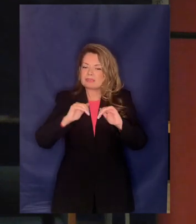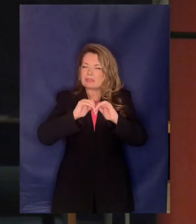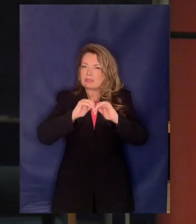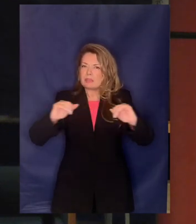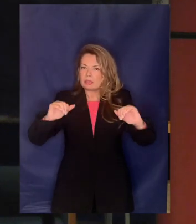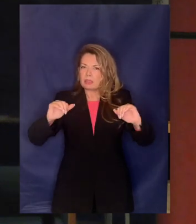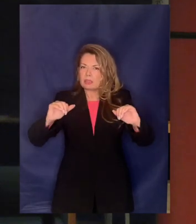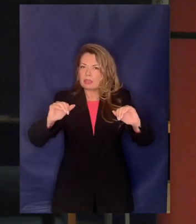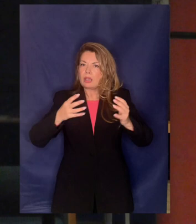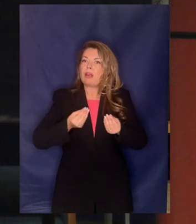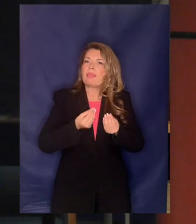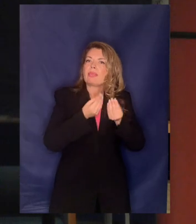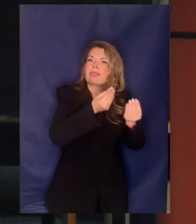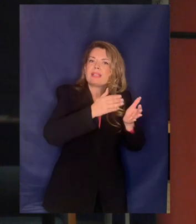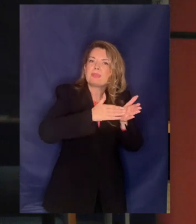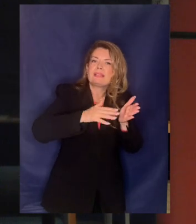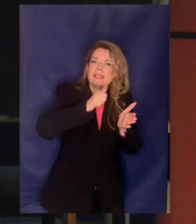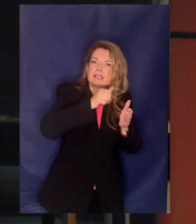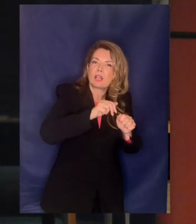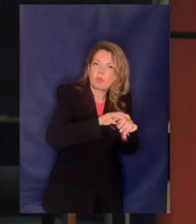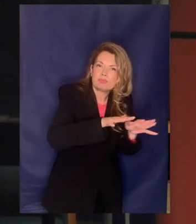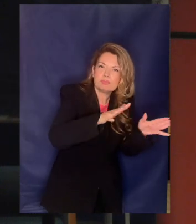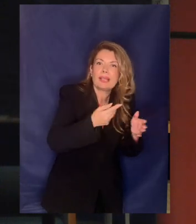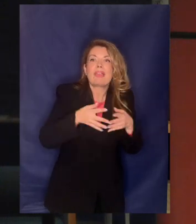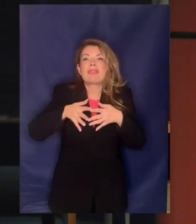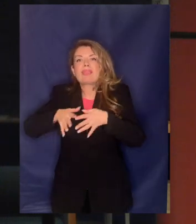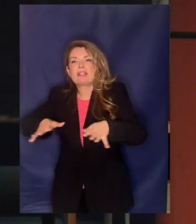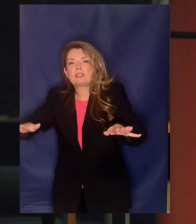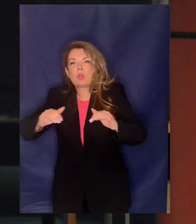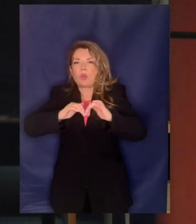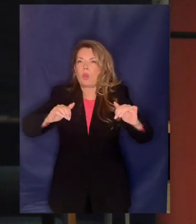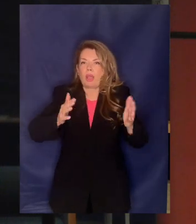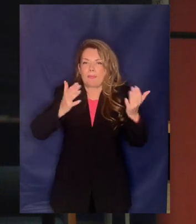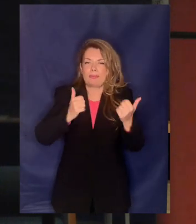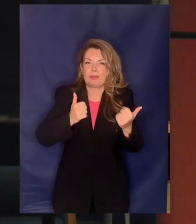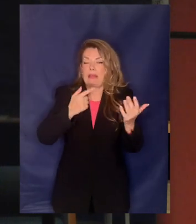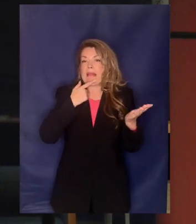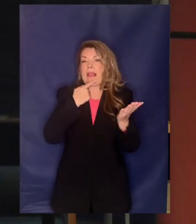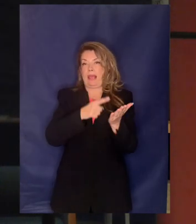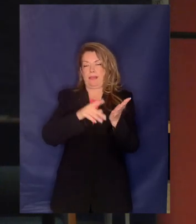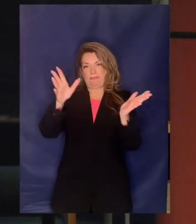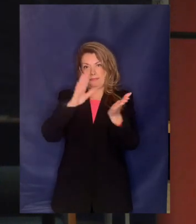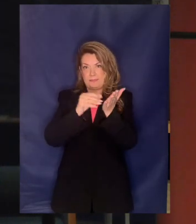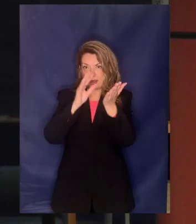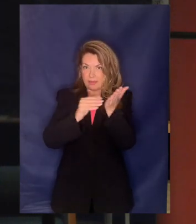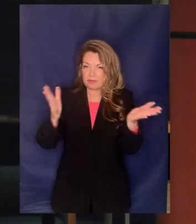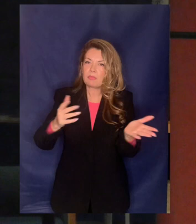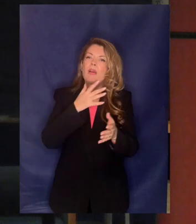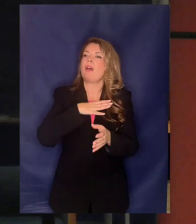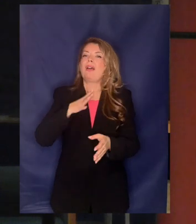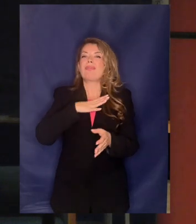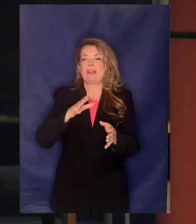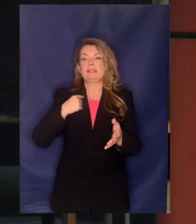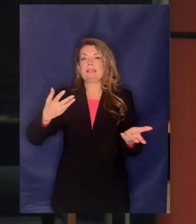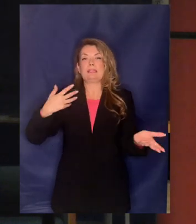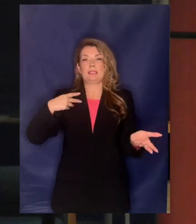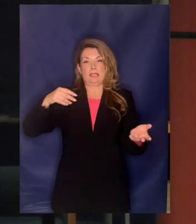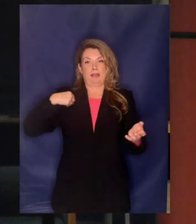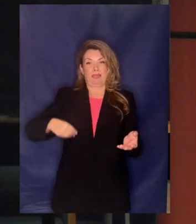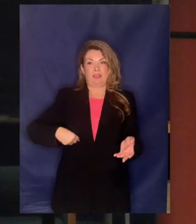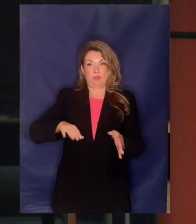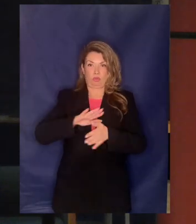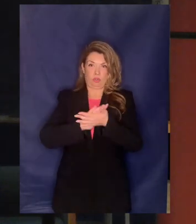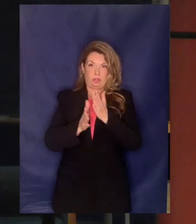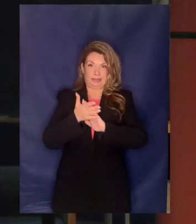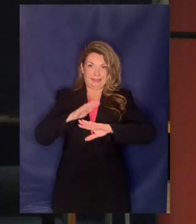από την παροχή υπηρεσιών βάσει του προγράμματος αποκρατικοποίησης τους λέει δηλαδή για να κάνετε άλλωστε μια σωστή αποκρατικοποίηση τι πρέπει να